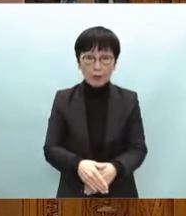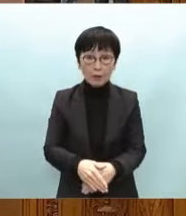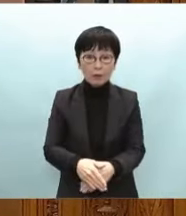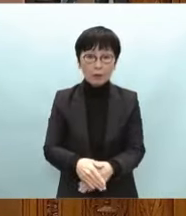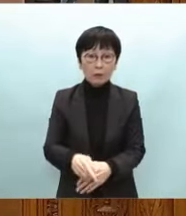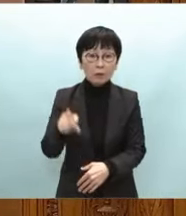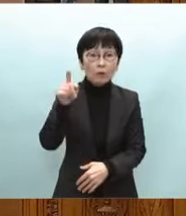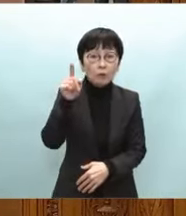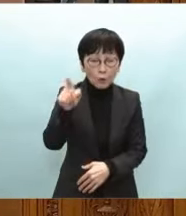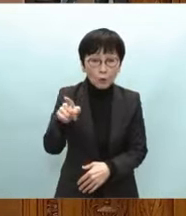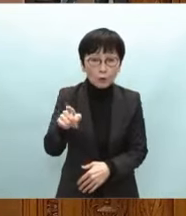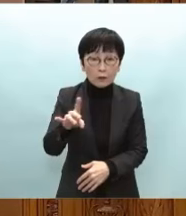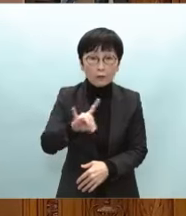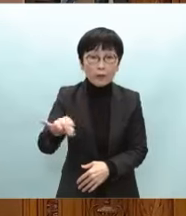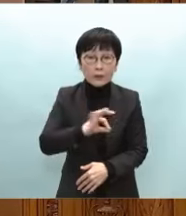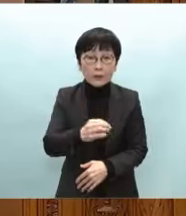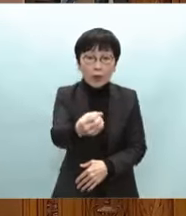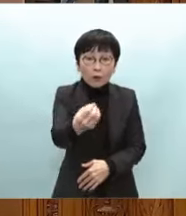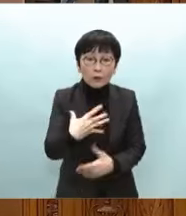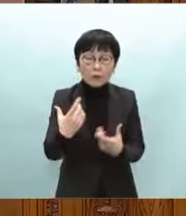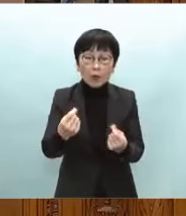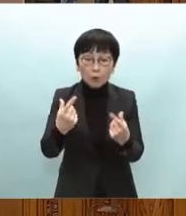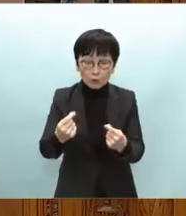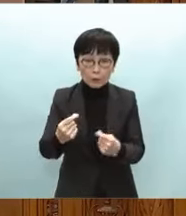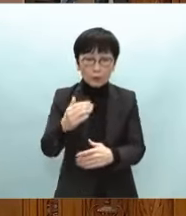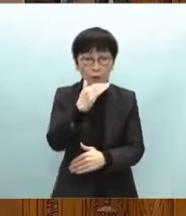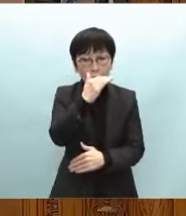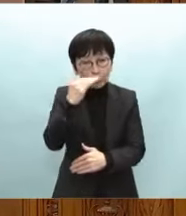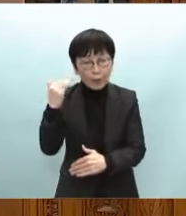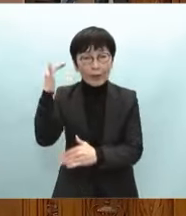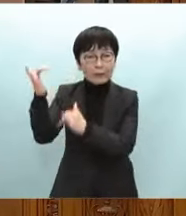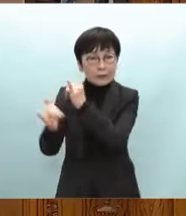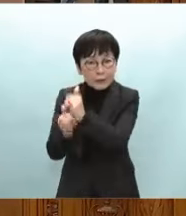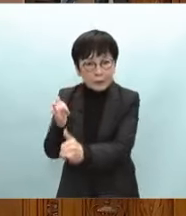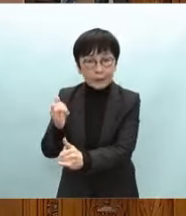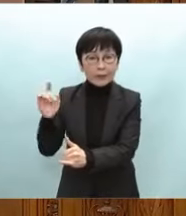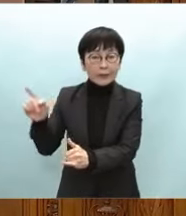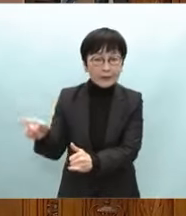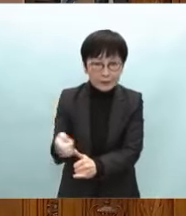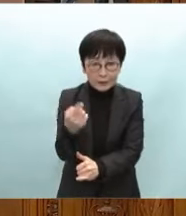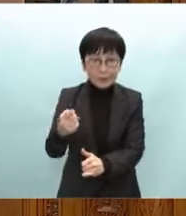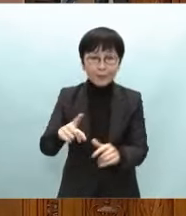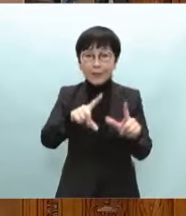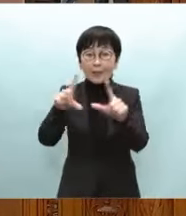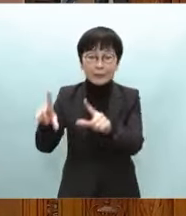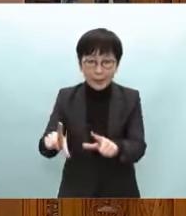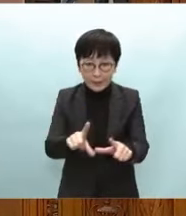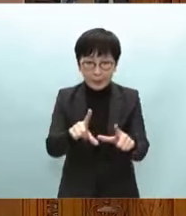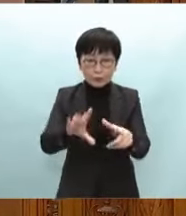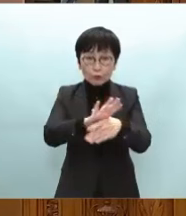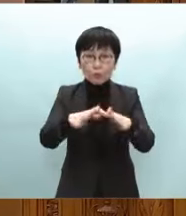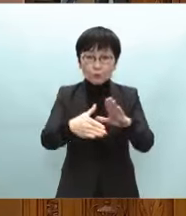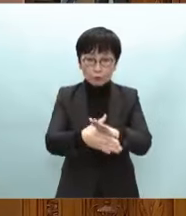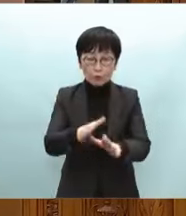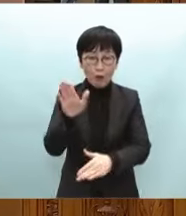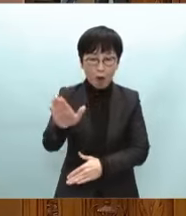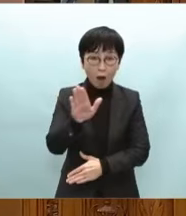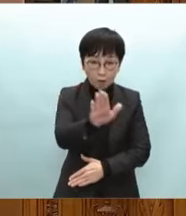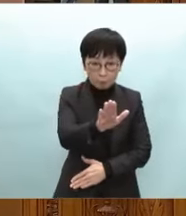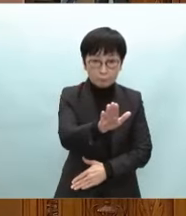には議員のご指摘のとおり素晴らしい歴史自然生活そして文化があります